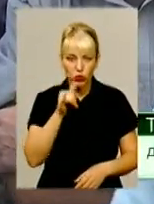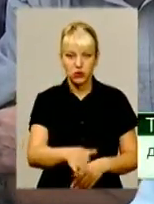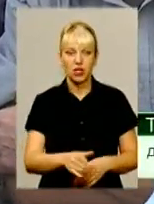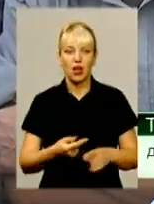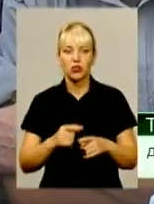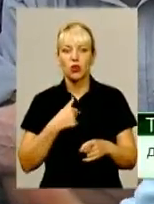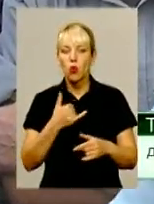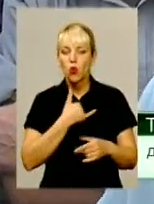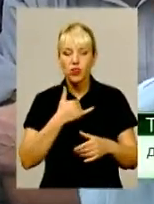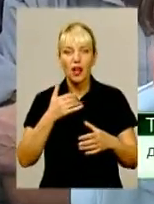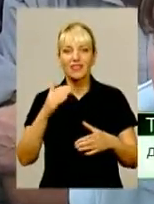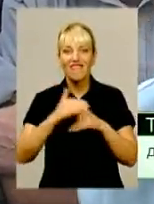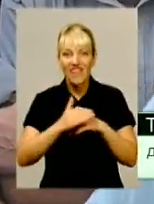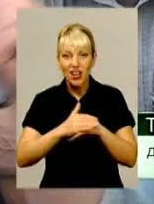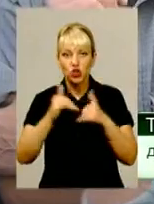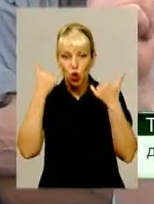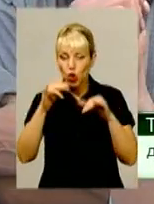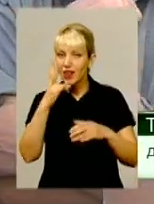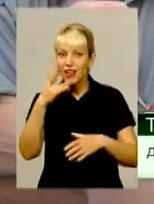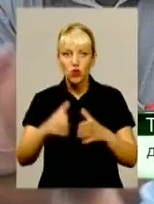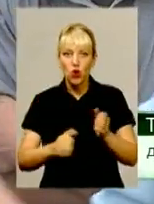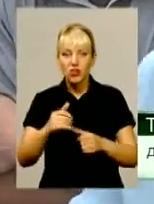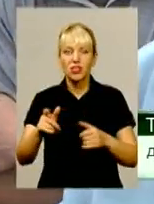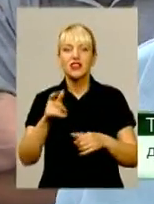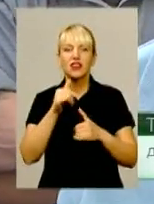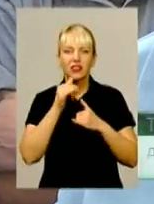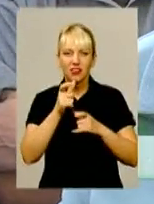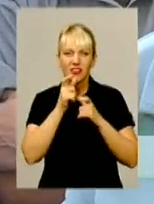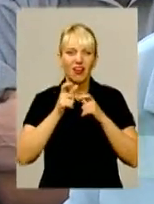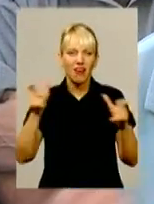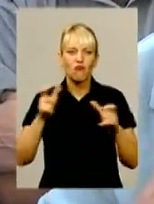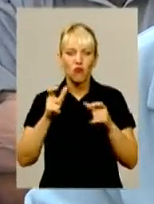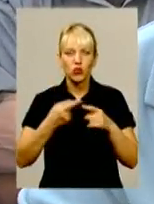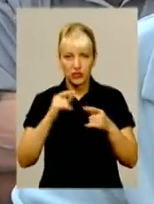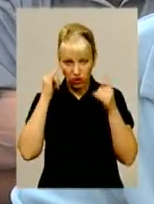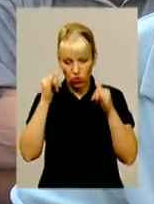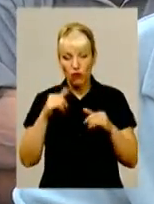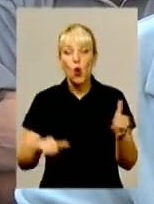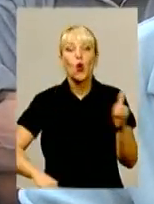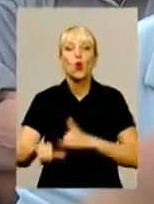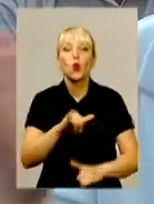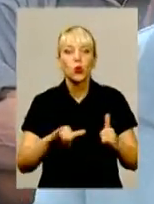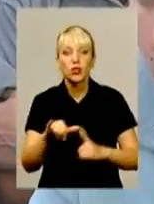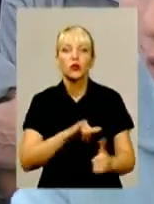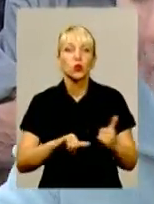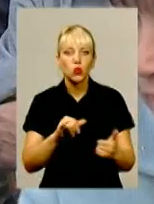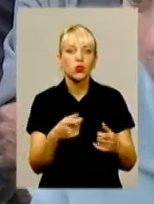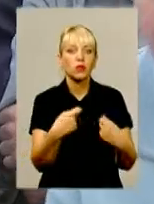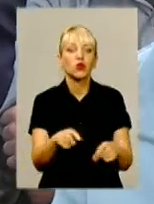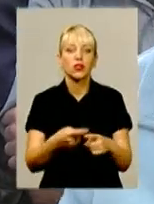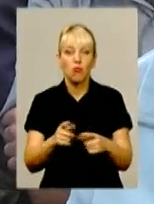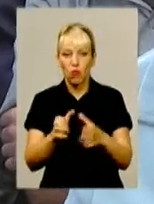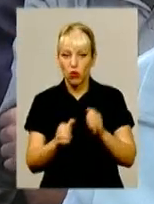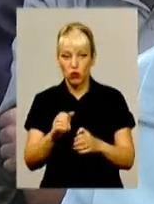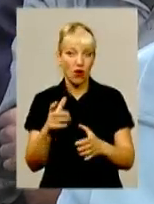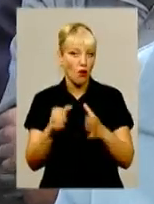Нас зараз корови не дояні, стоять, доривуть. Куди його доїти це молоко? Нема куди доїти. І молоковоз оп'ять до